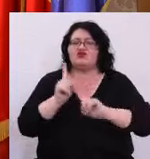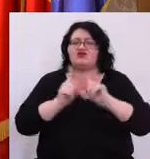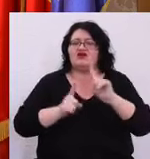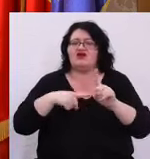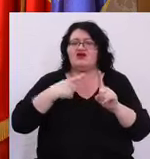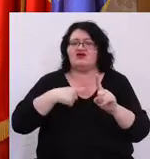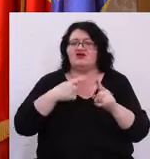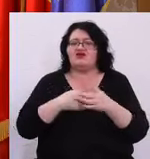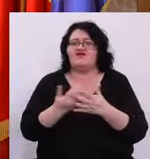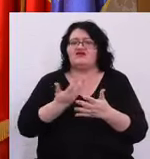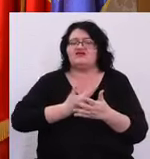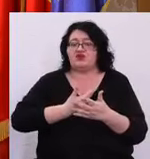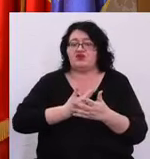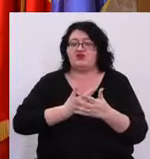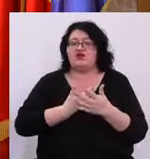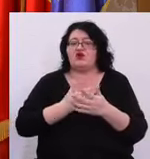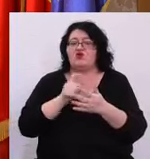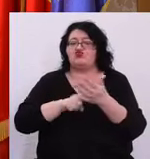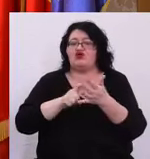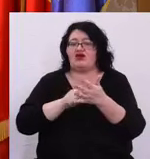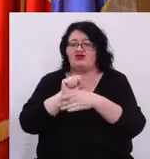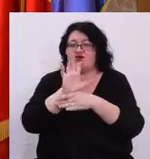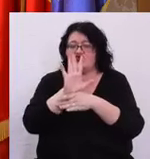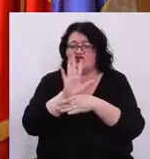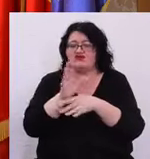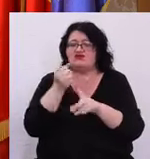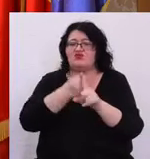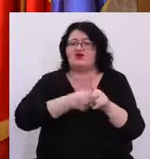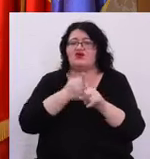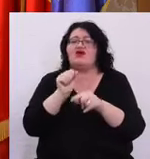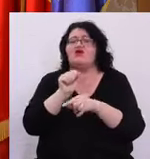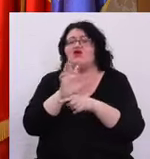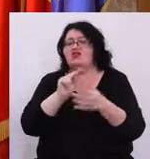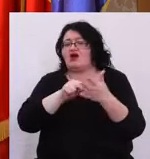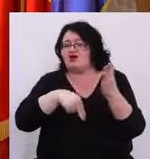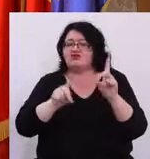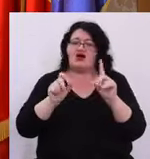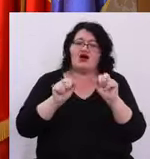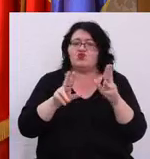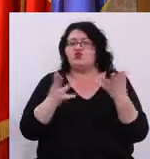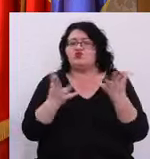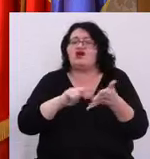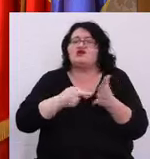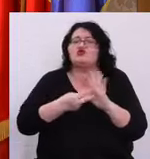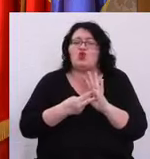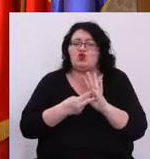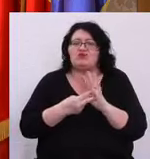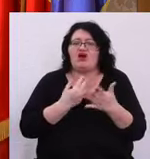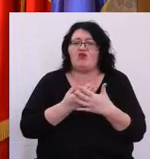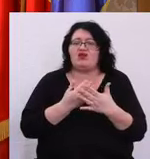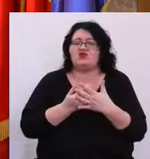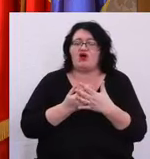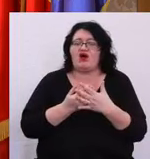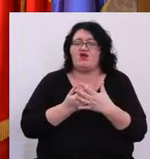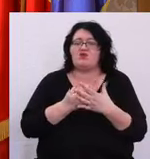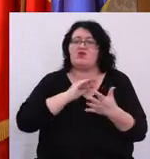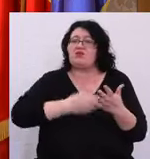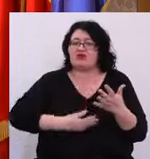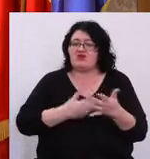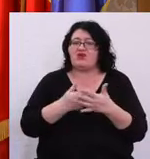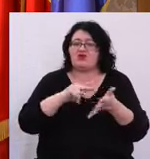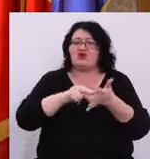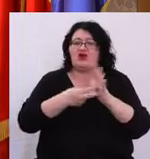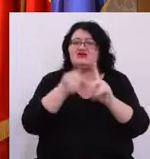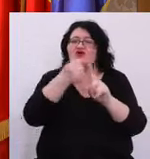veți primi o solicitare de acest fel Dacă o veți autoriza Care este soluția primăriei pentru